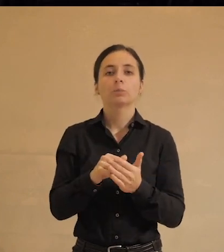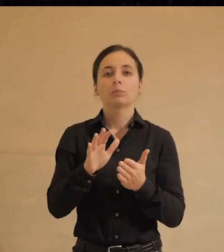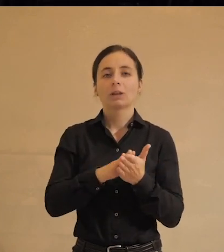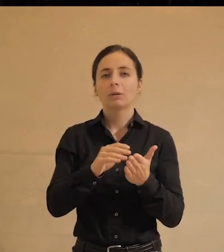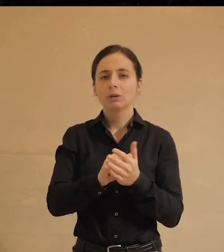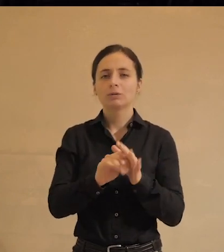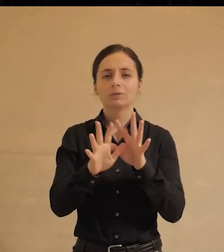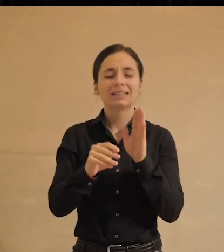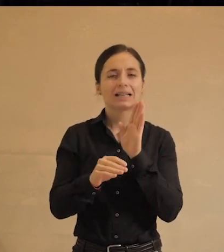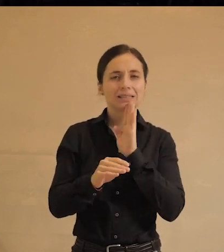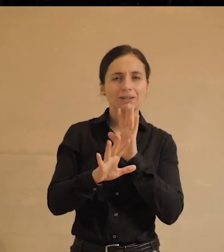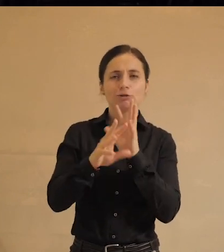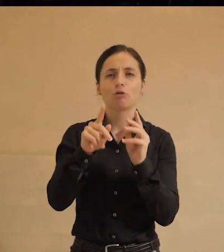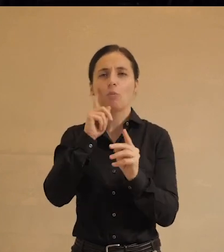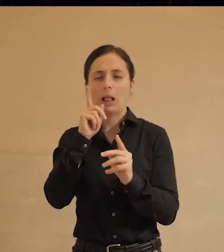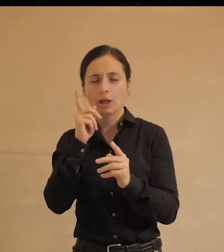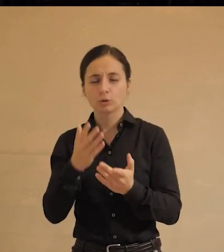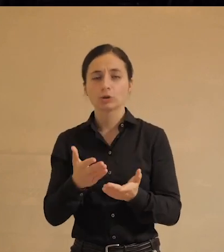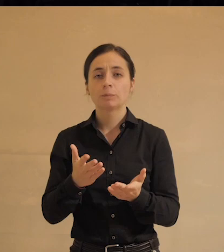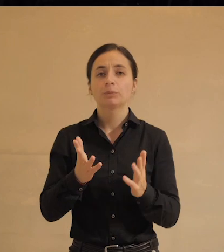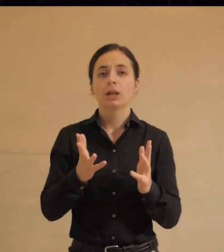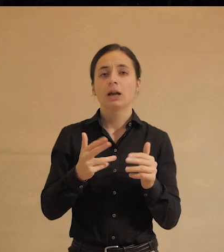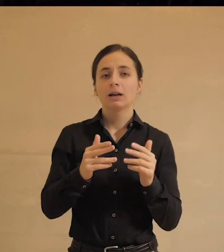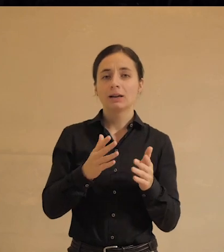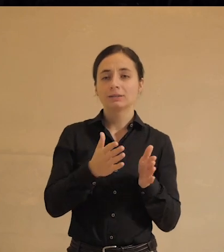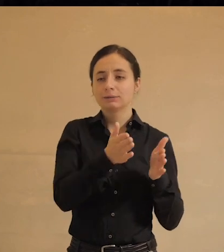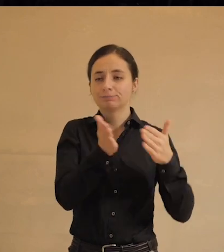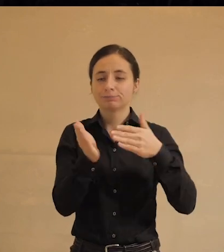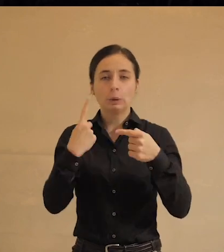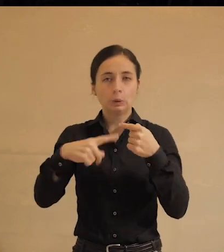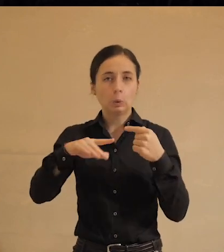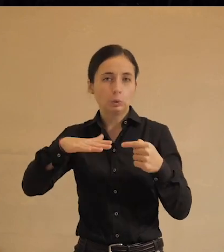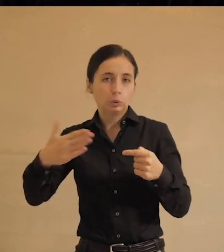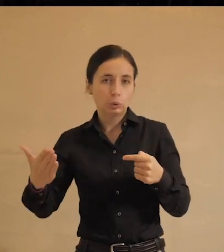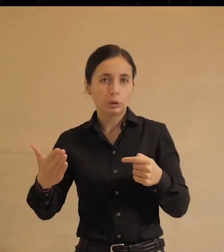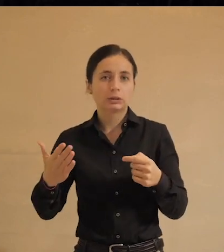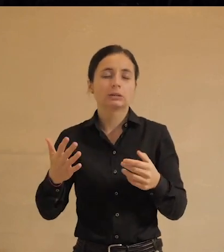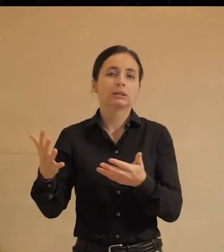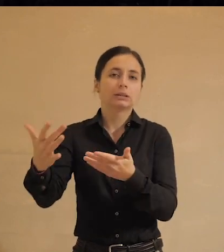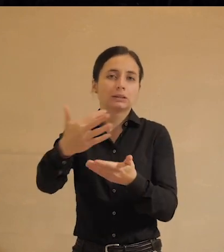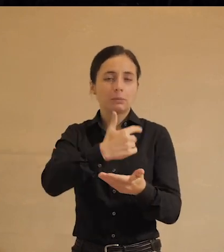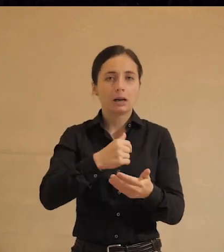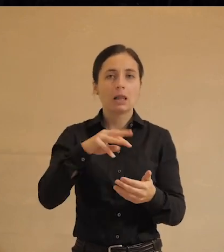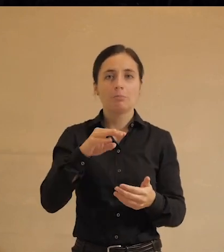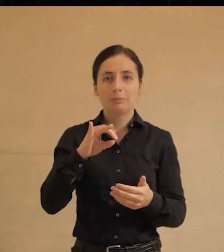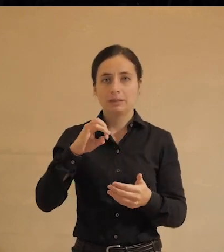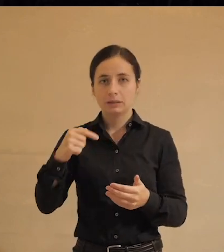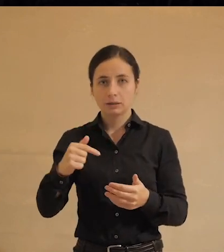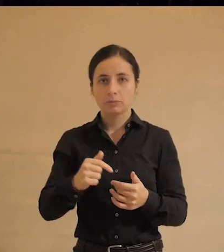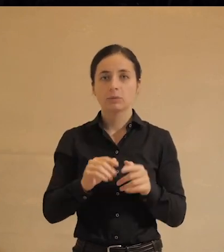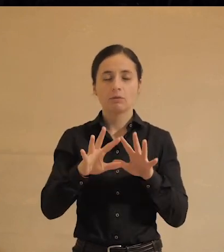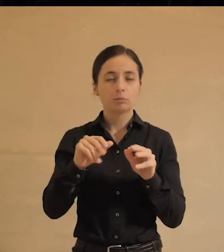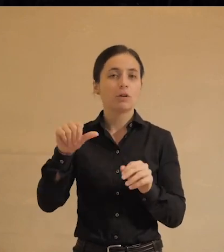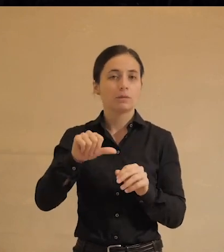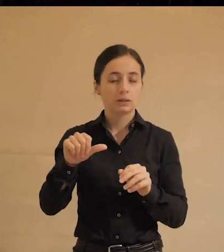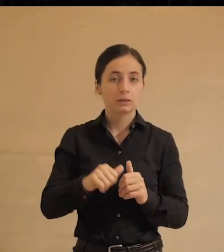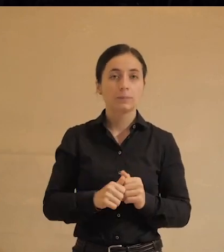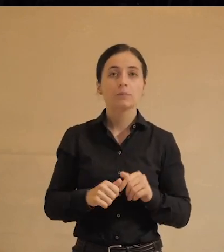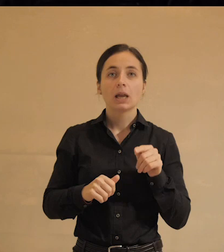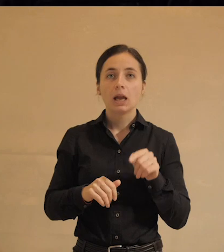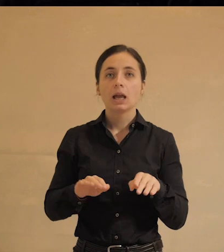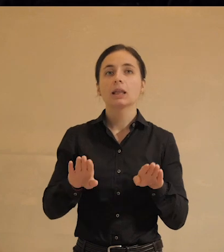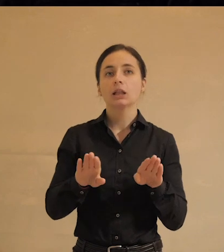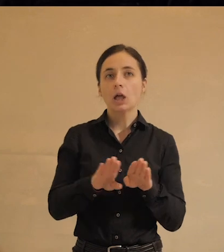перепортил всех девок, всю молодежь, как-то совратил не на ту сторону, собрал какой-то митинг и вообще вредит. Это